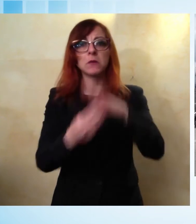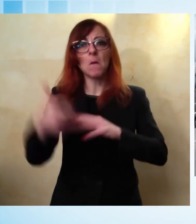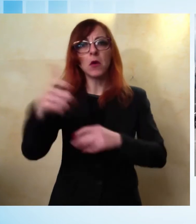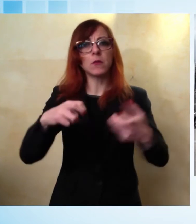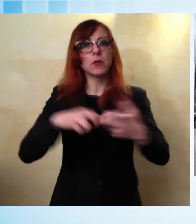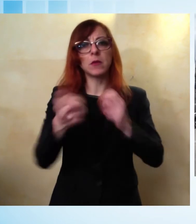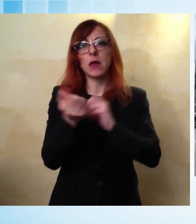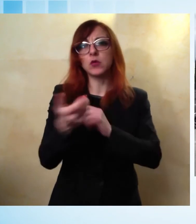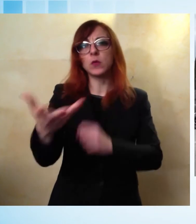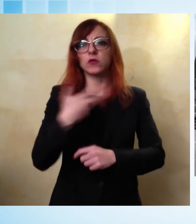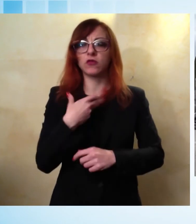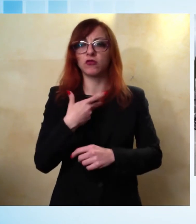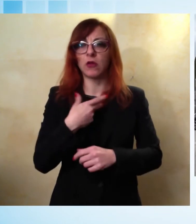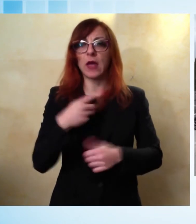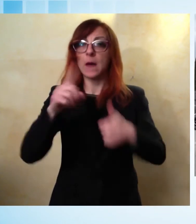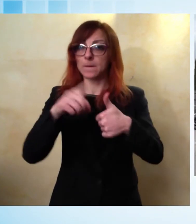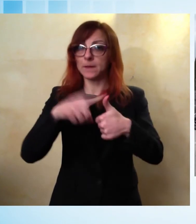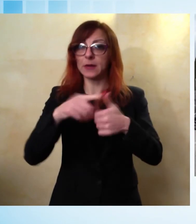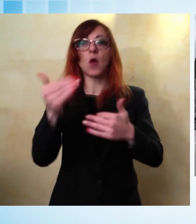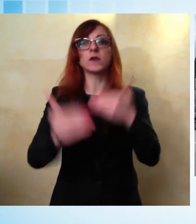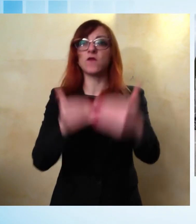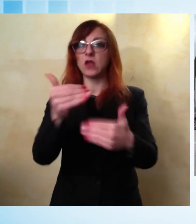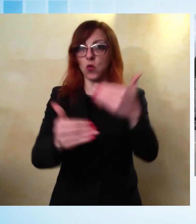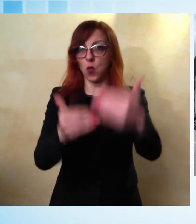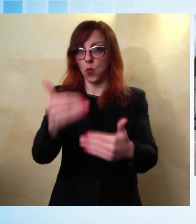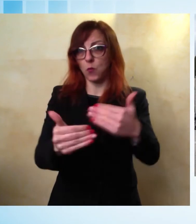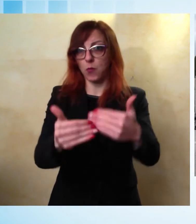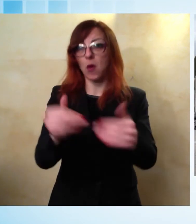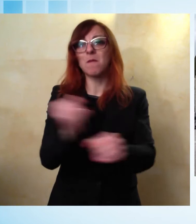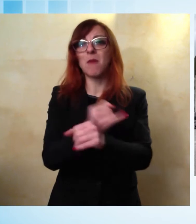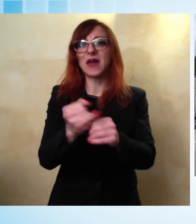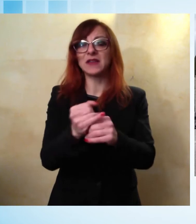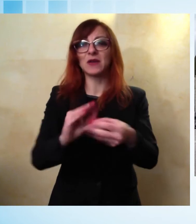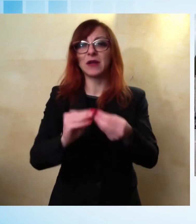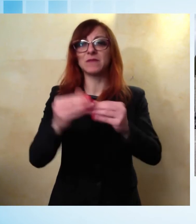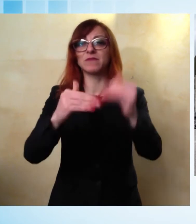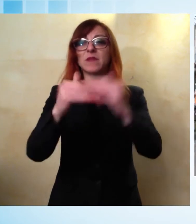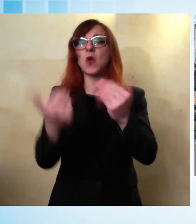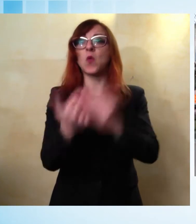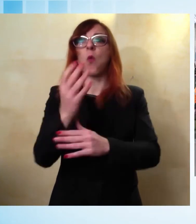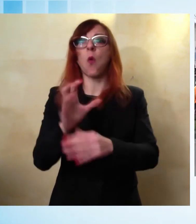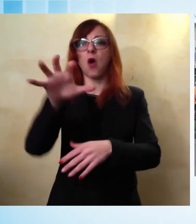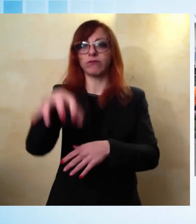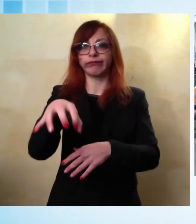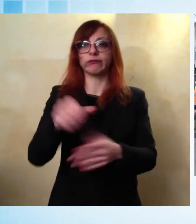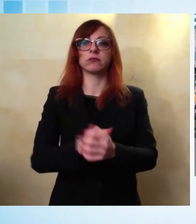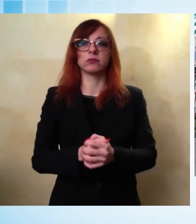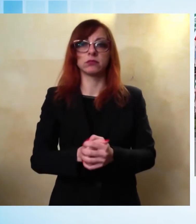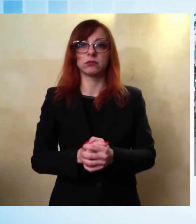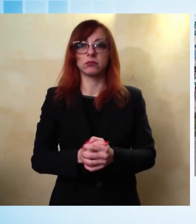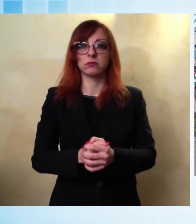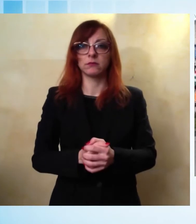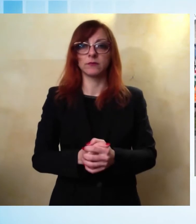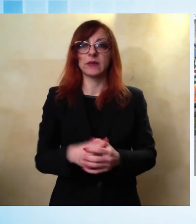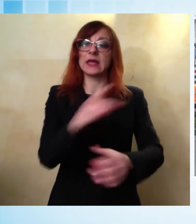partire da quello legato al tema dello sviluppo e in particolare all'edificazione di un nuovo capannone. I sindacati rilevano anche